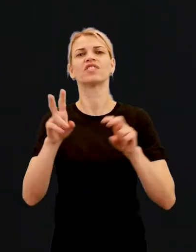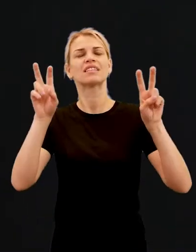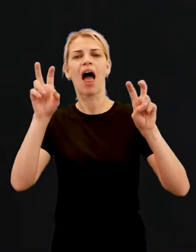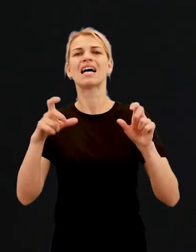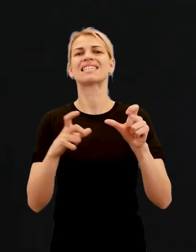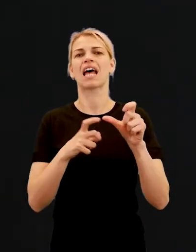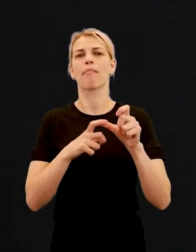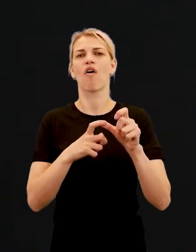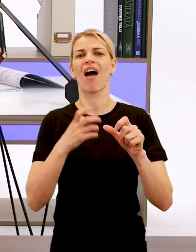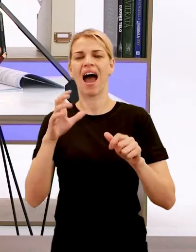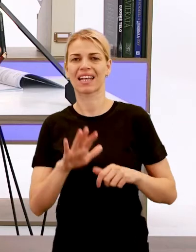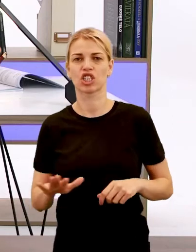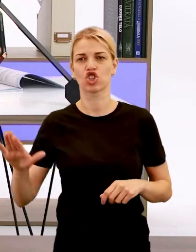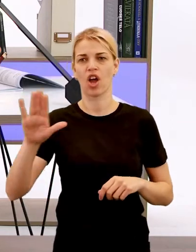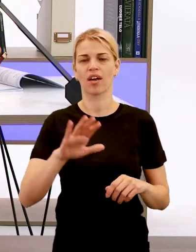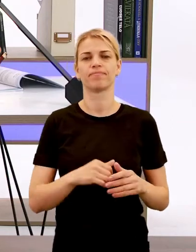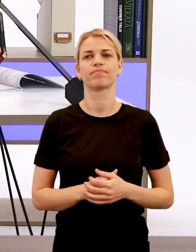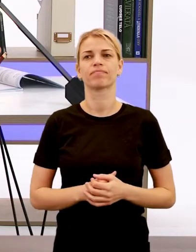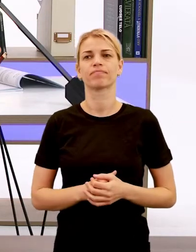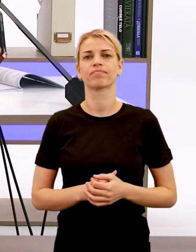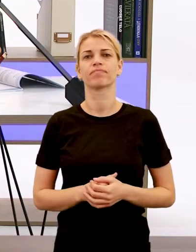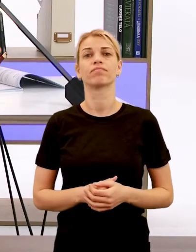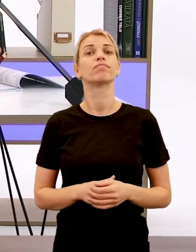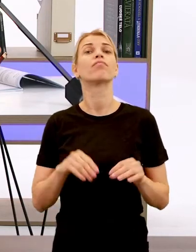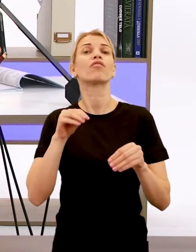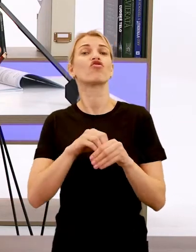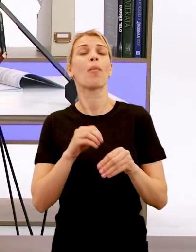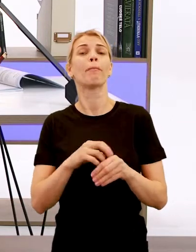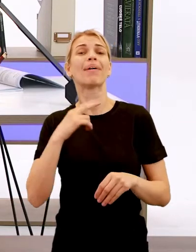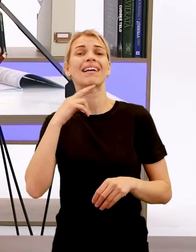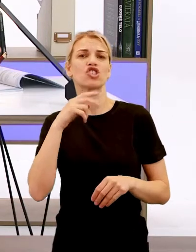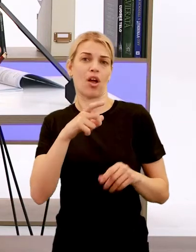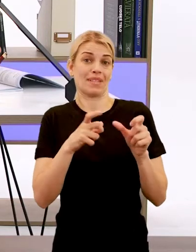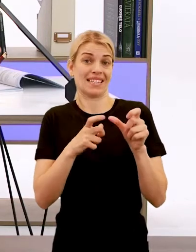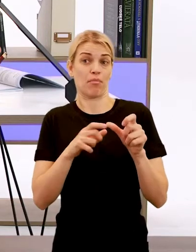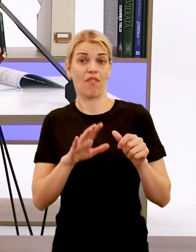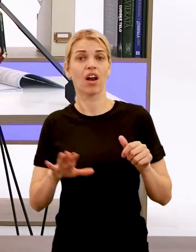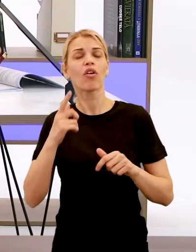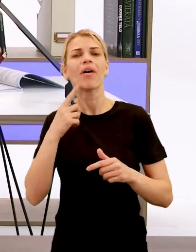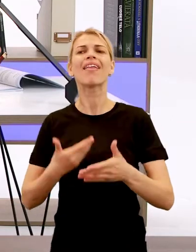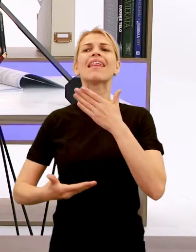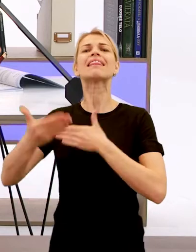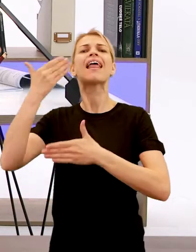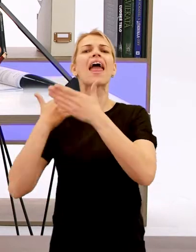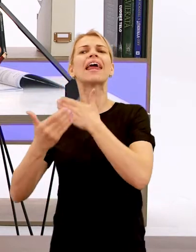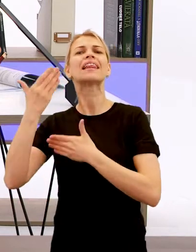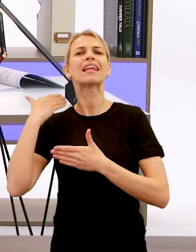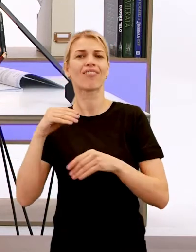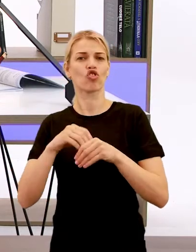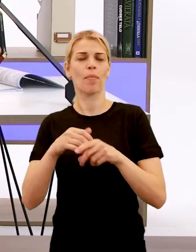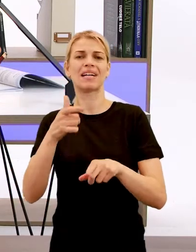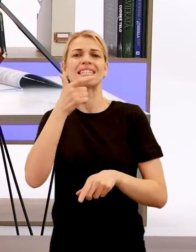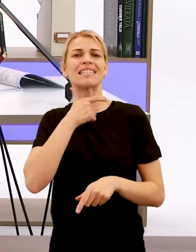do dejin vošla ako ríša, ktorá bola tá prvá ríša starých